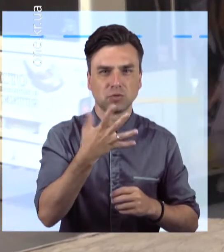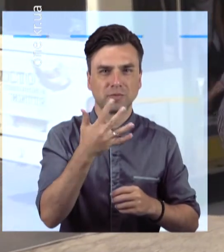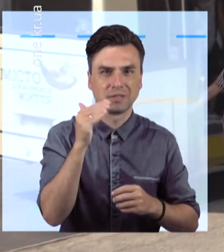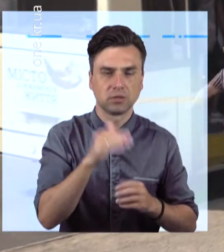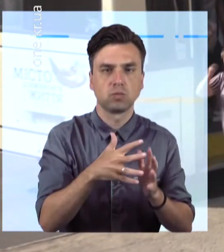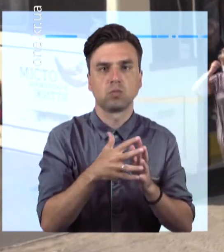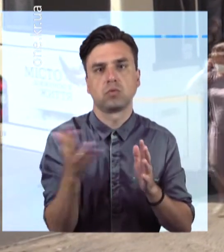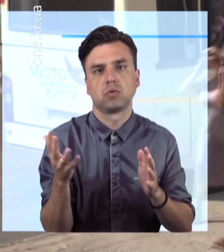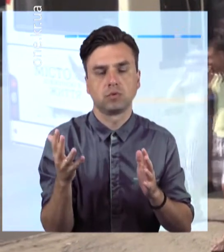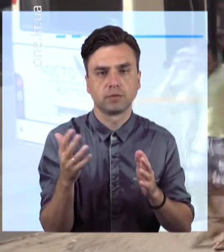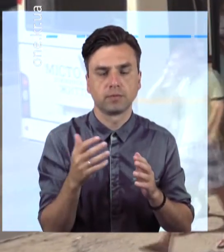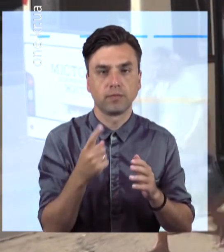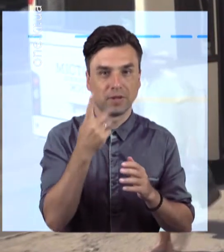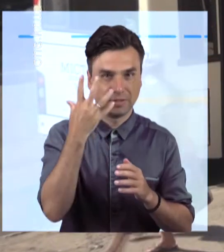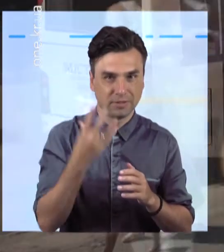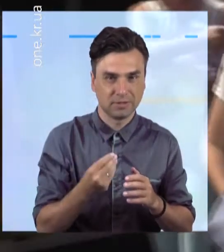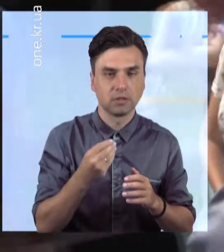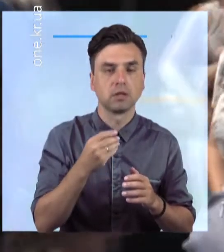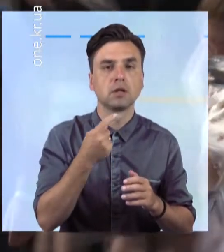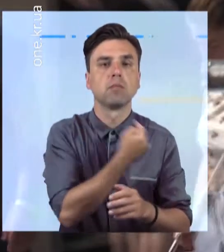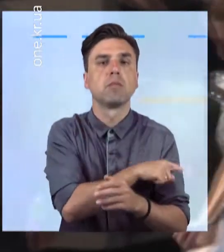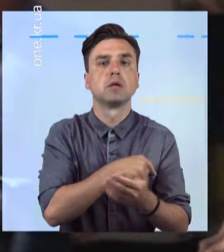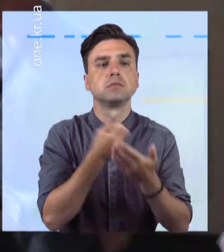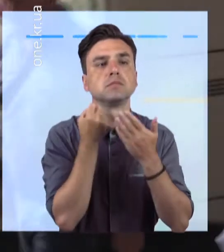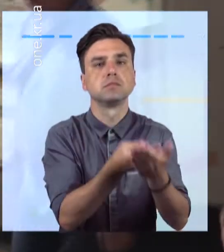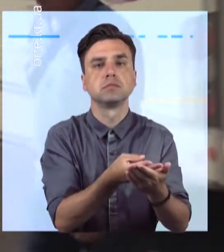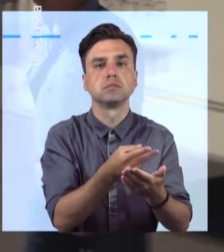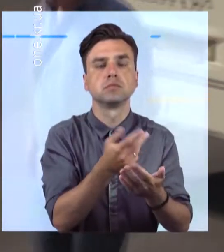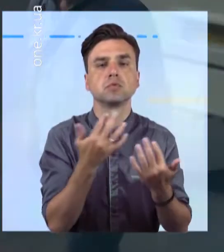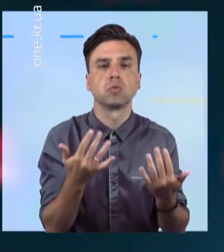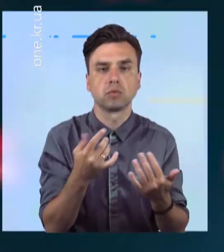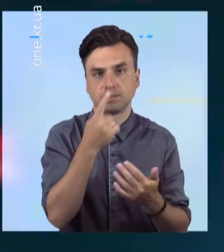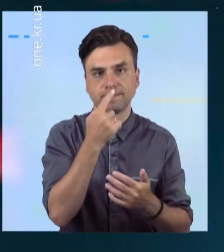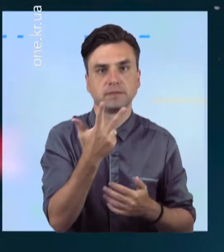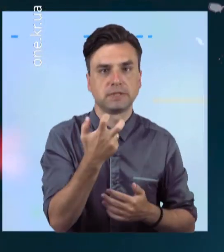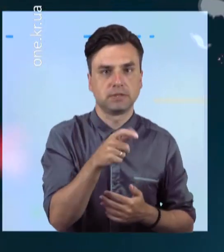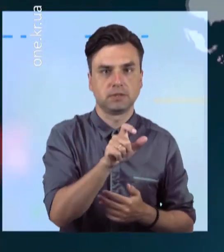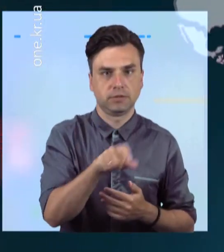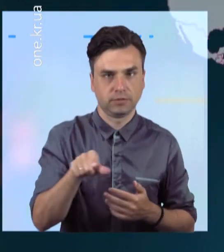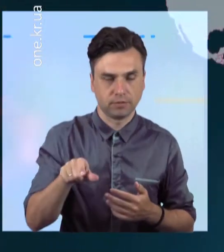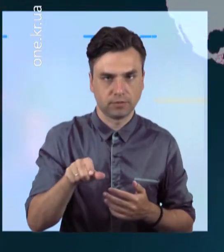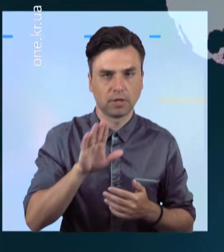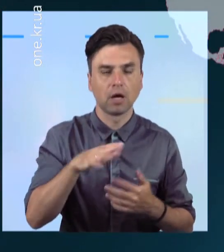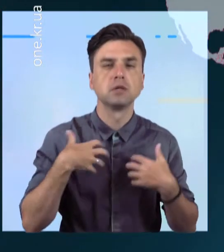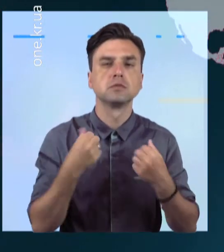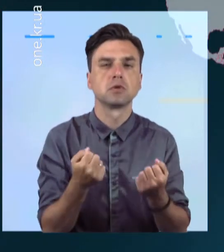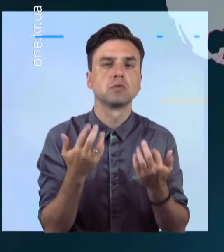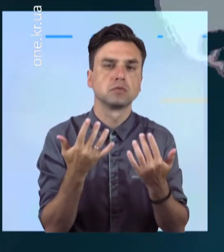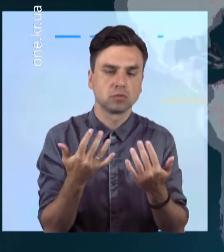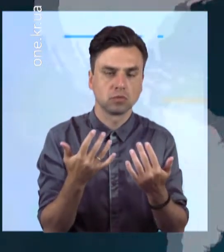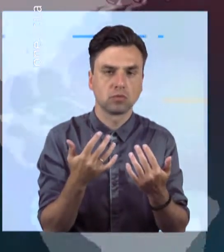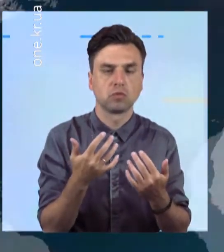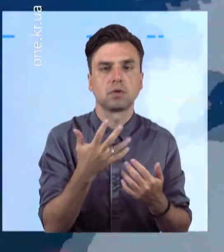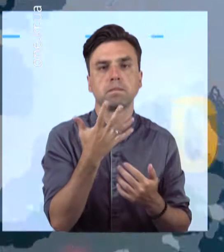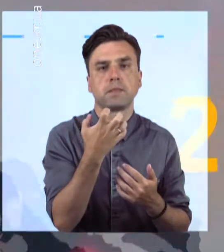тисяч випадків. За попередню добу до українських лікарень потрапили майже 300 українців. При цьому цілковито одужали більше